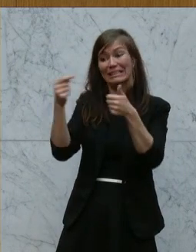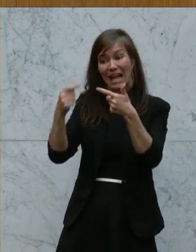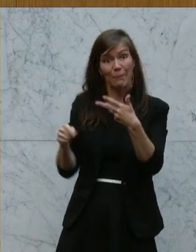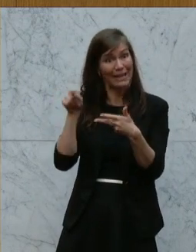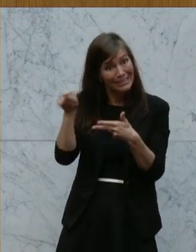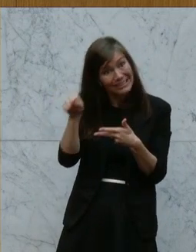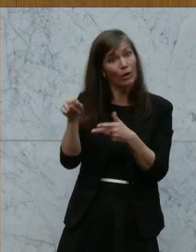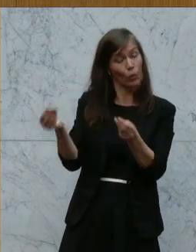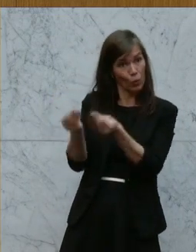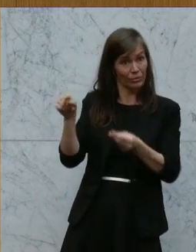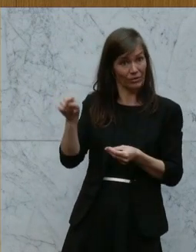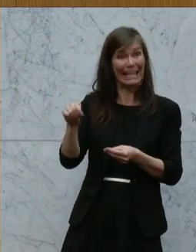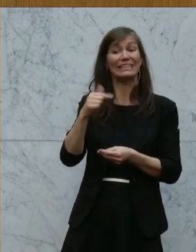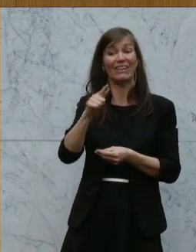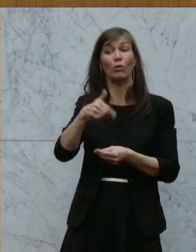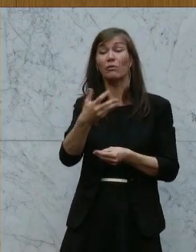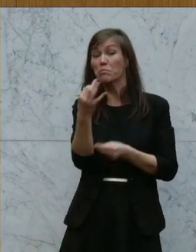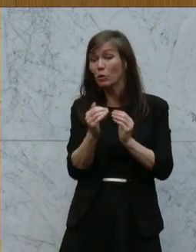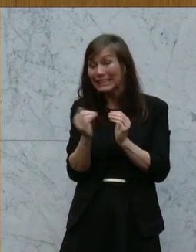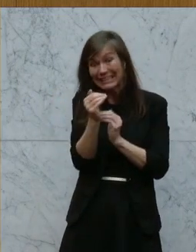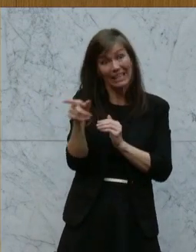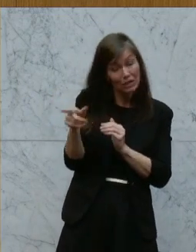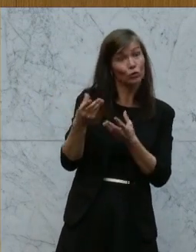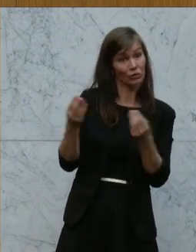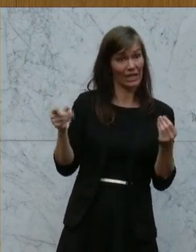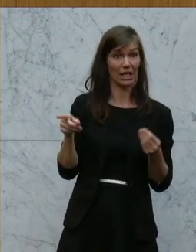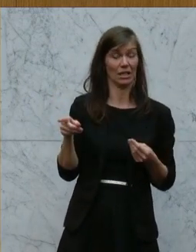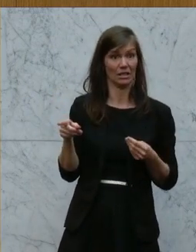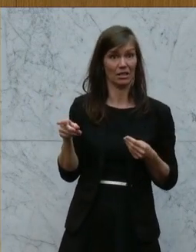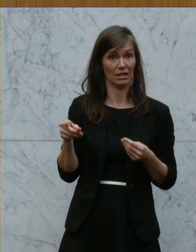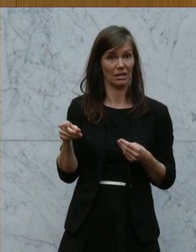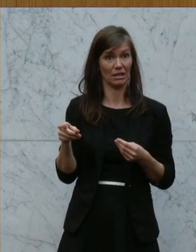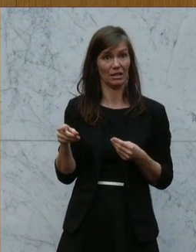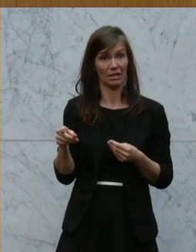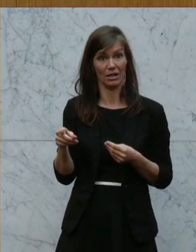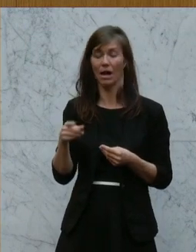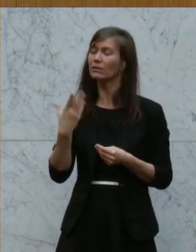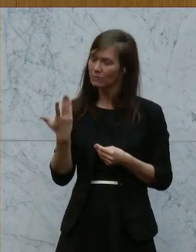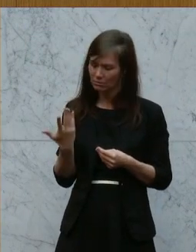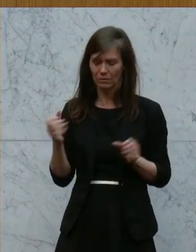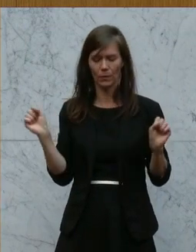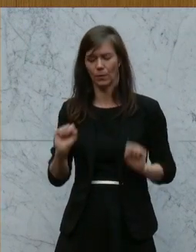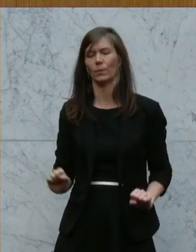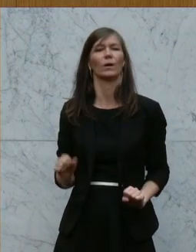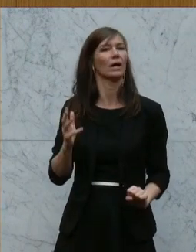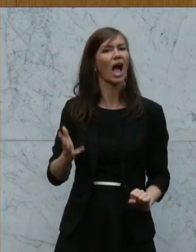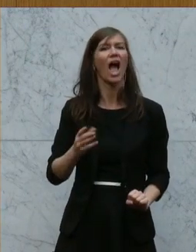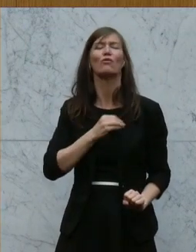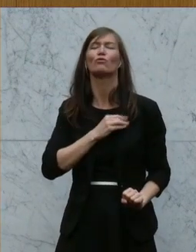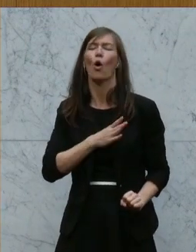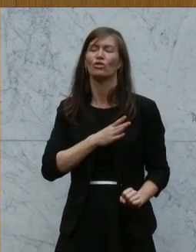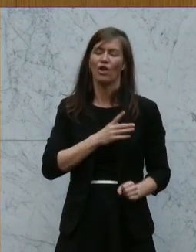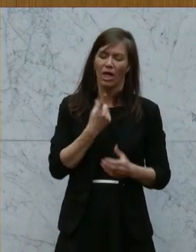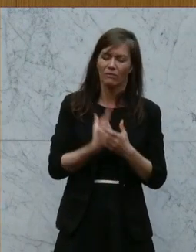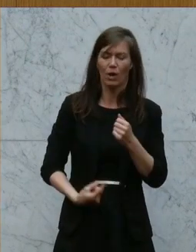20 Prozent Inflation kumuliert ist zustande gekommen über die vergangenen Jahre und das ist natürlich ein enormer Wohlstandsverlust für